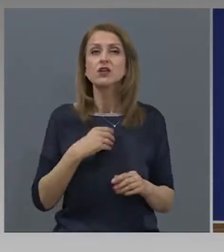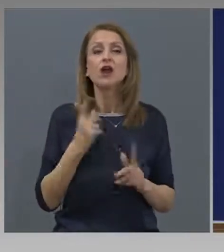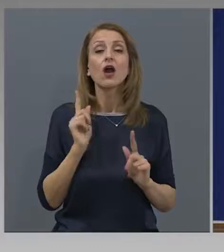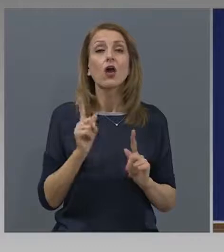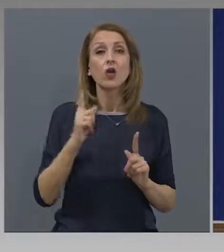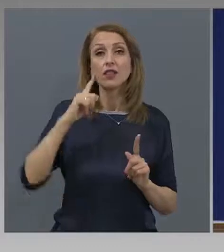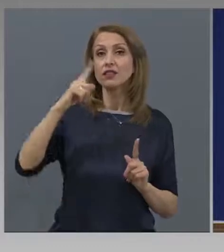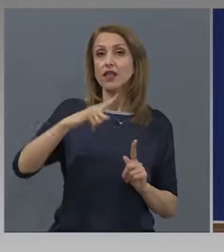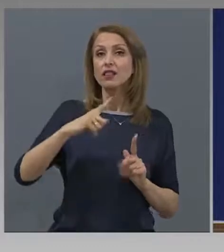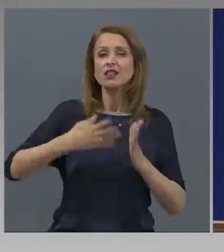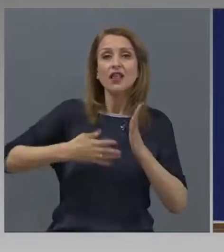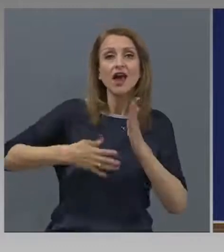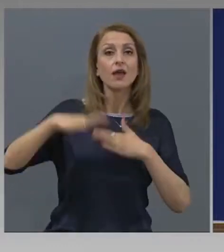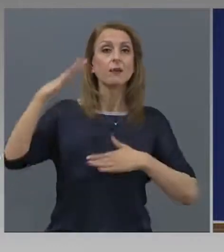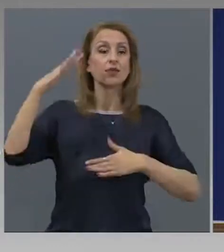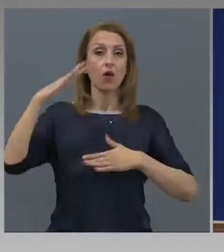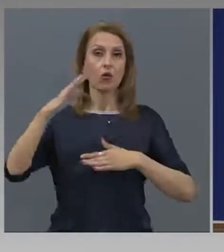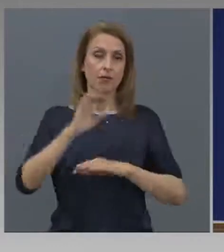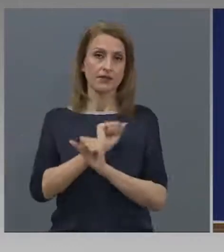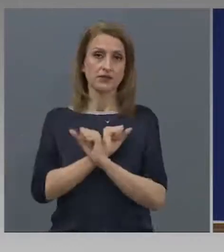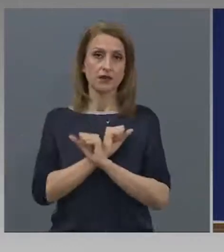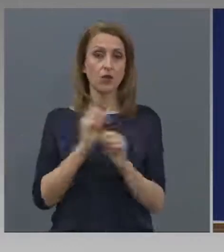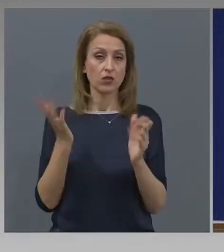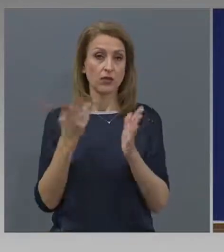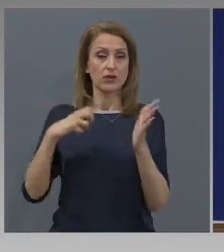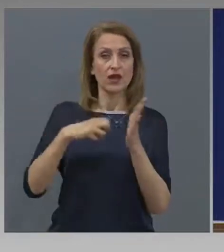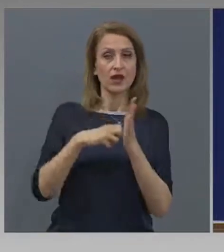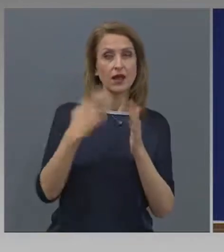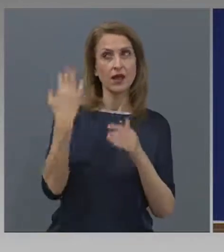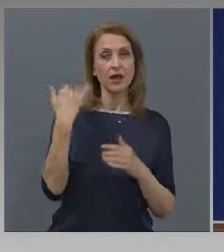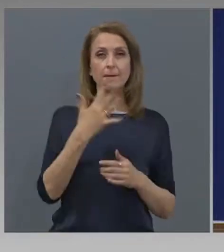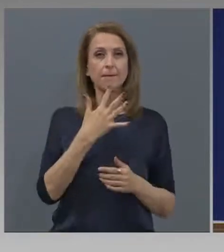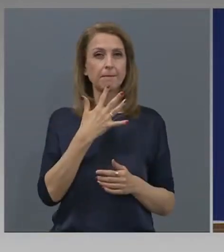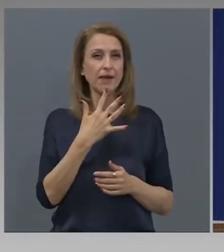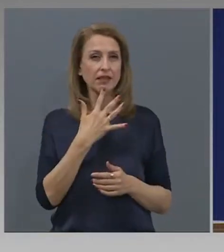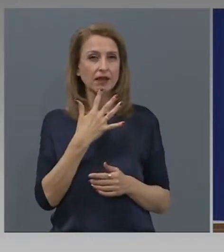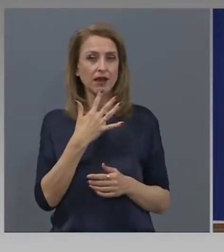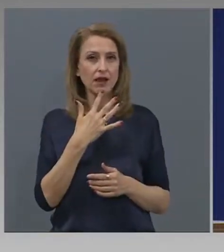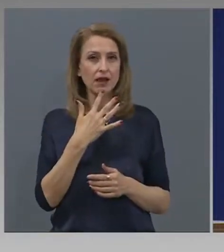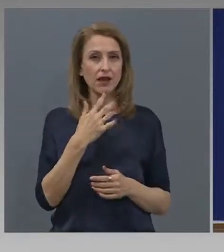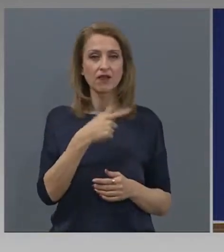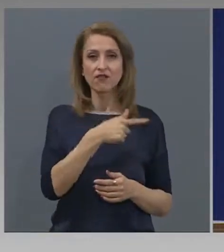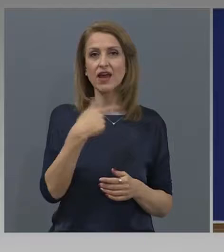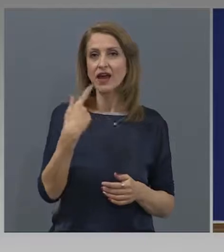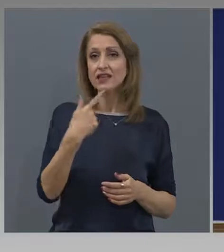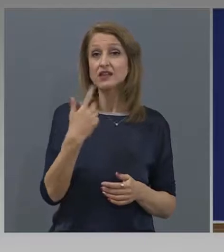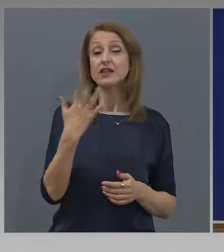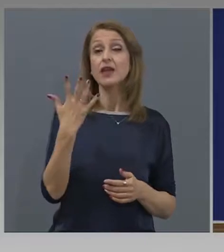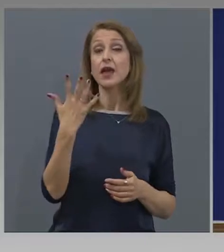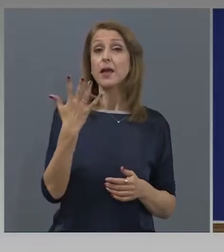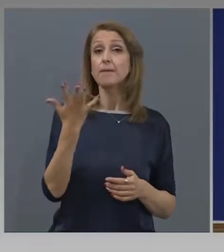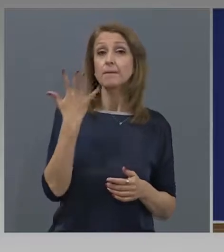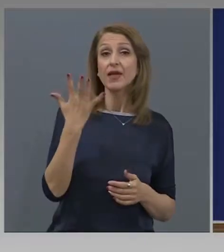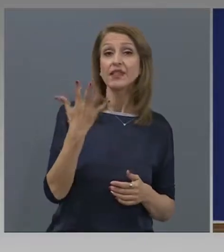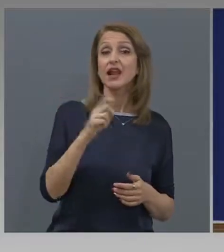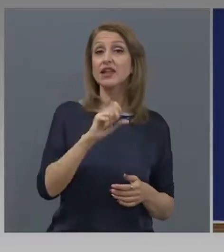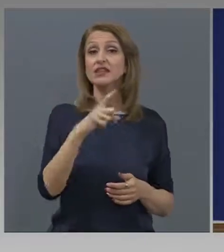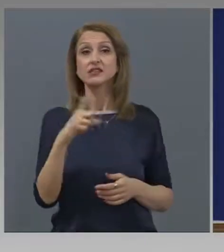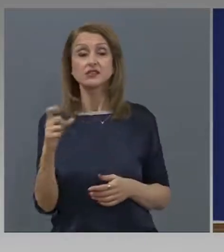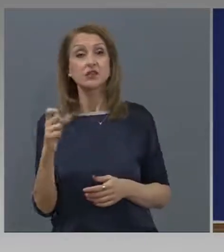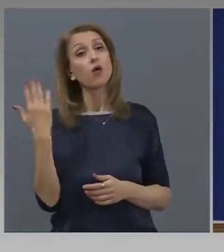безработни и колко са те. Мисля, че в петък бе сте цитирана да казвате една цифра 5 100 за петък. Не знам дали.